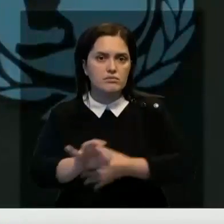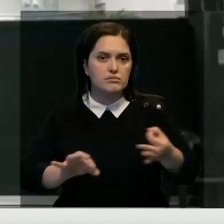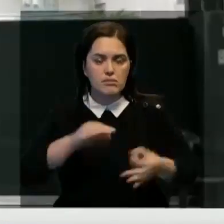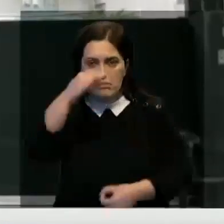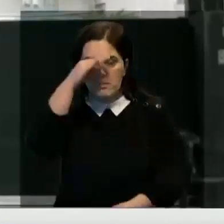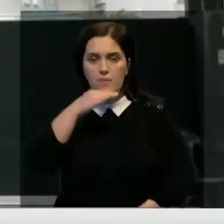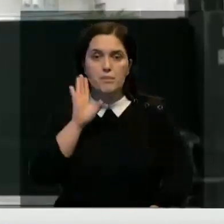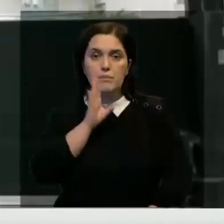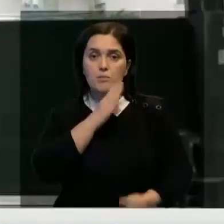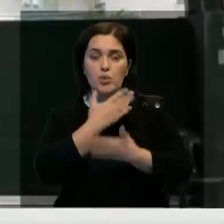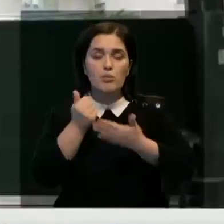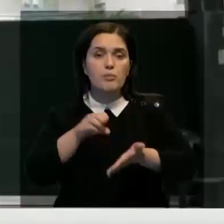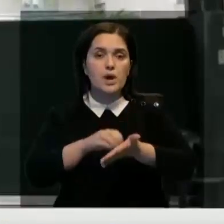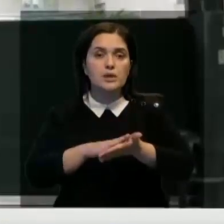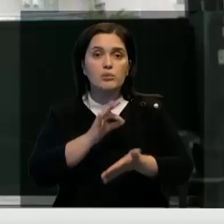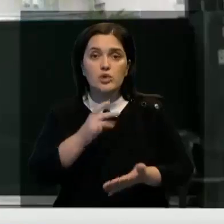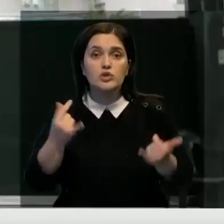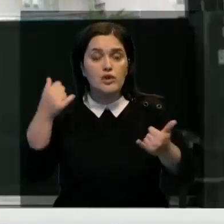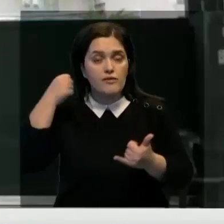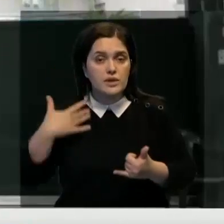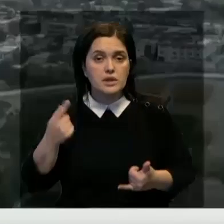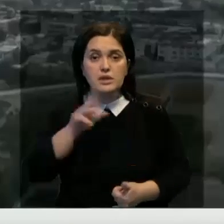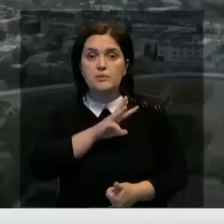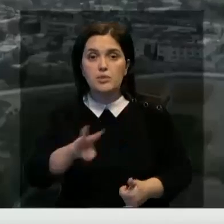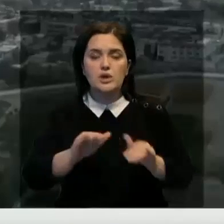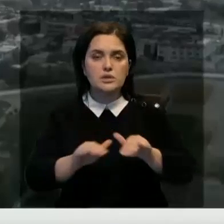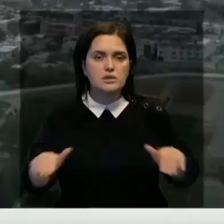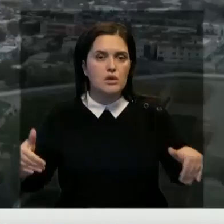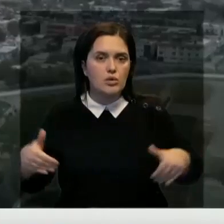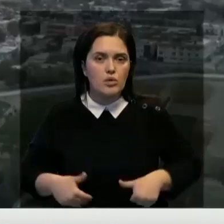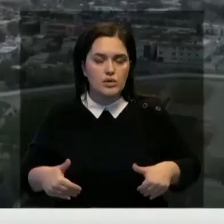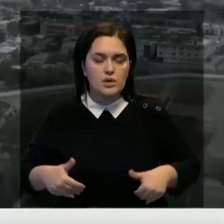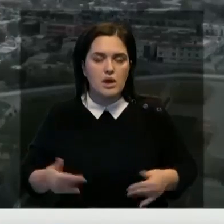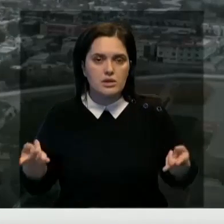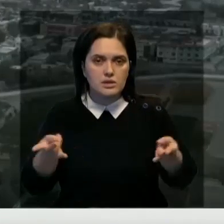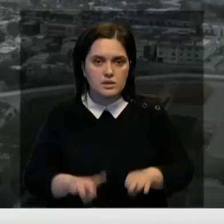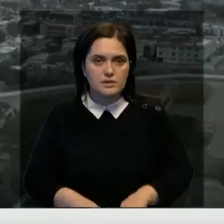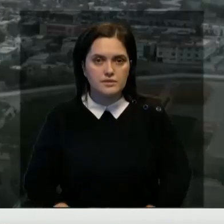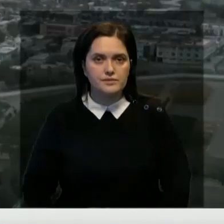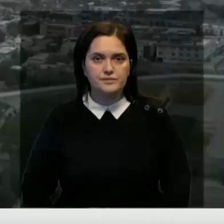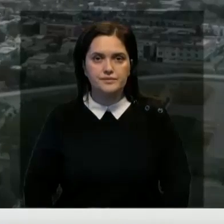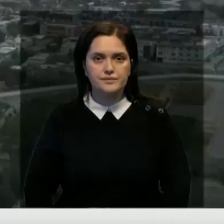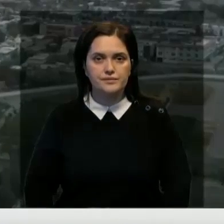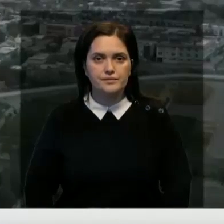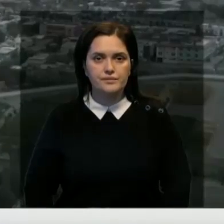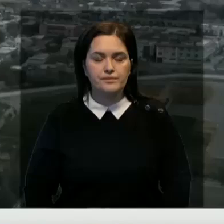ООН, на сегодня в Афганистане больше миллиона детей на грани голода. Ассель Абдыкалыкова, Хабар, 24.